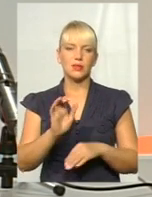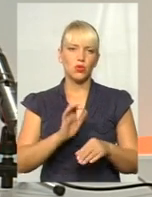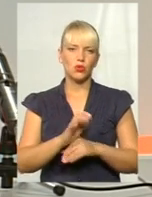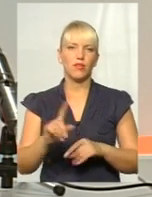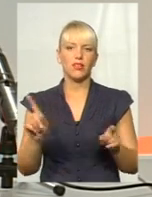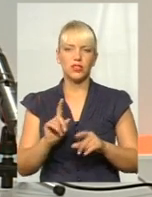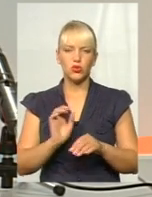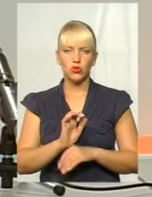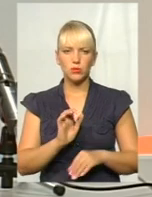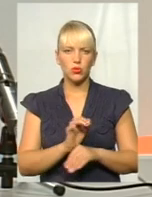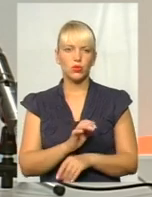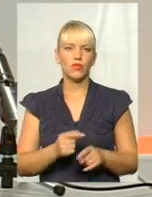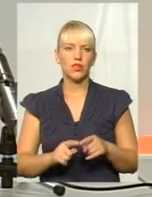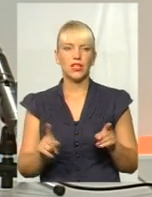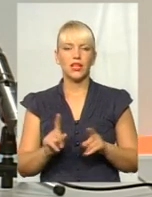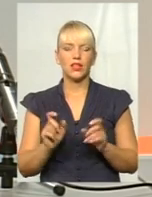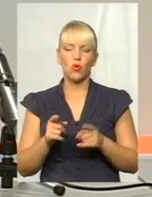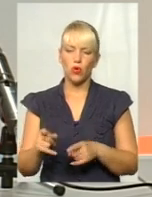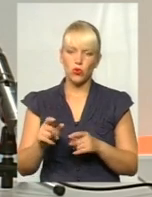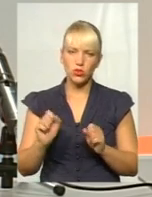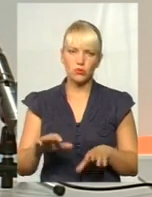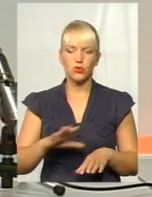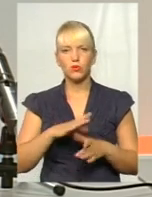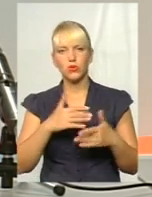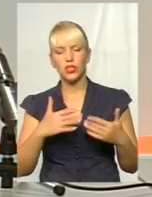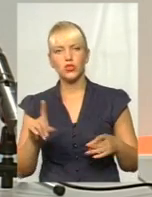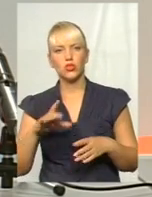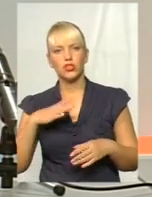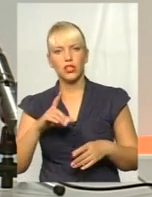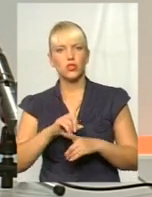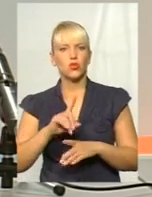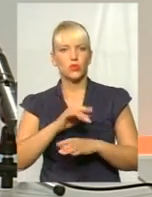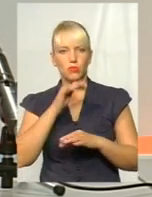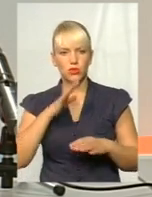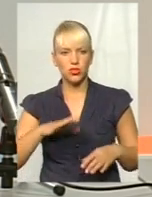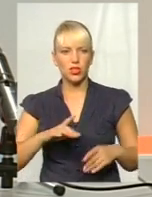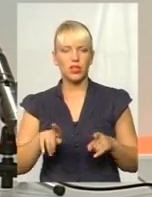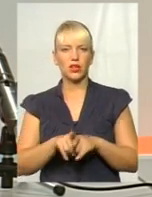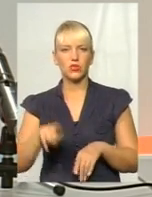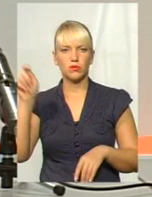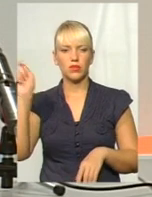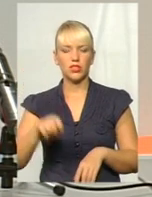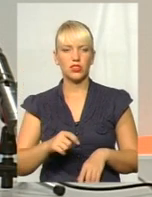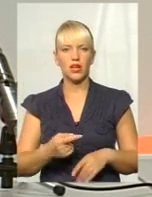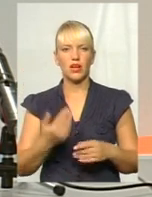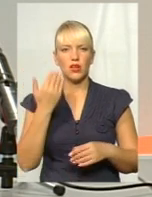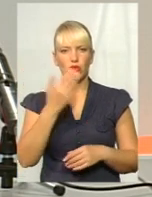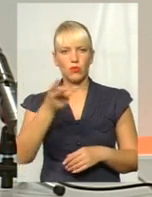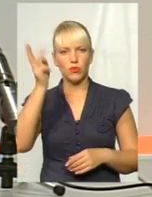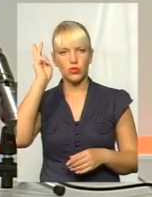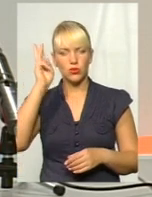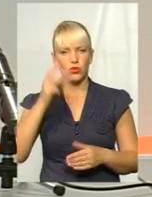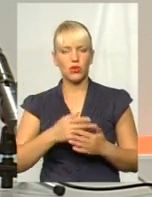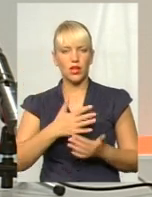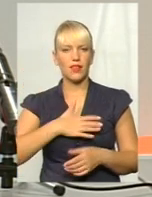можливості, які загрози, що очікувати, що не очікувати. Крім того, до нас приїжджав його високоповажність, надзвичайний повноважний посол